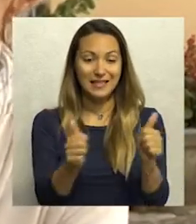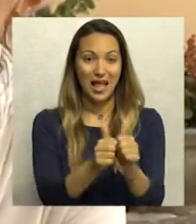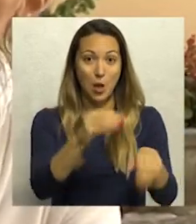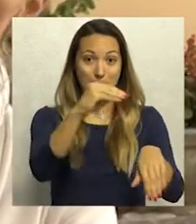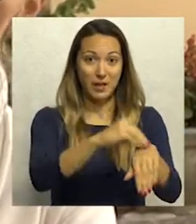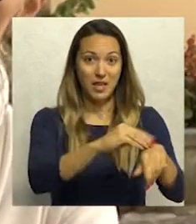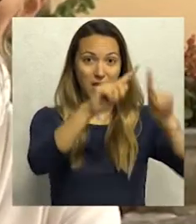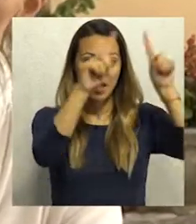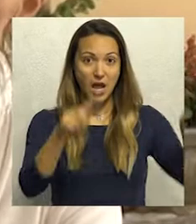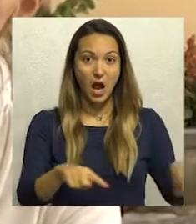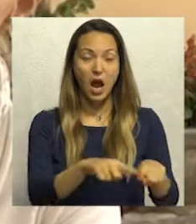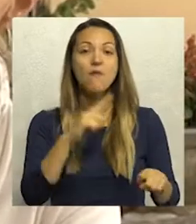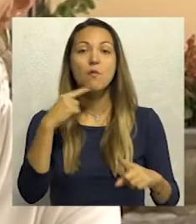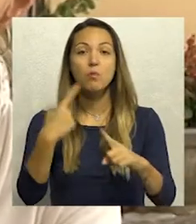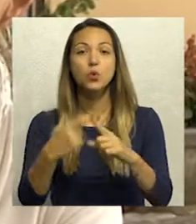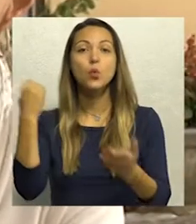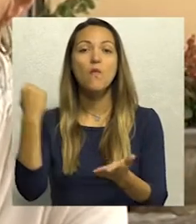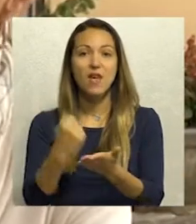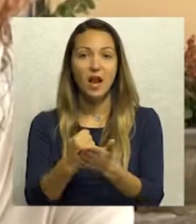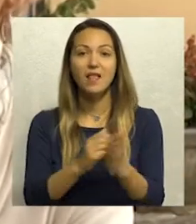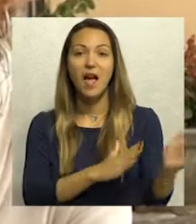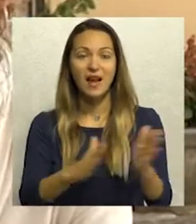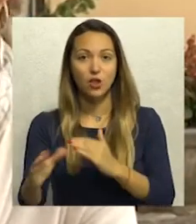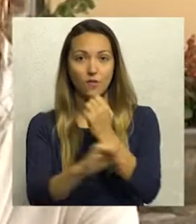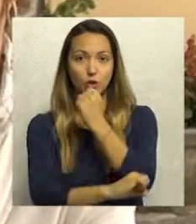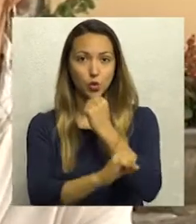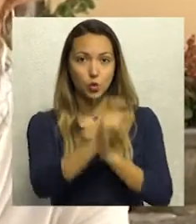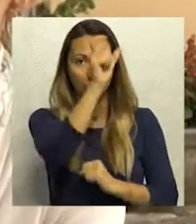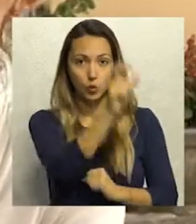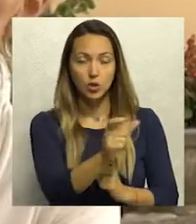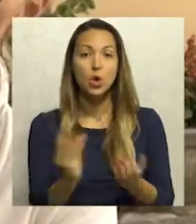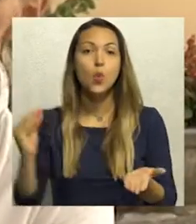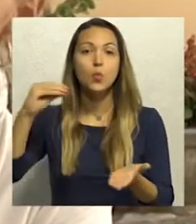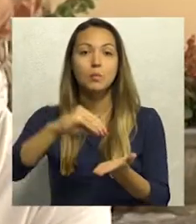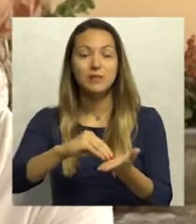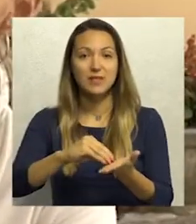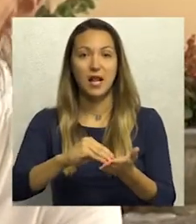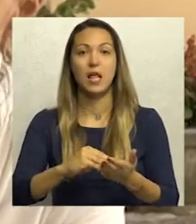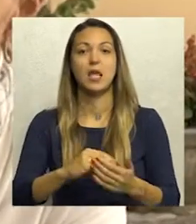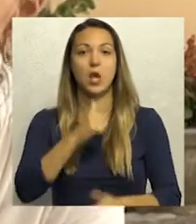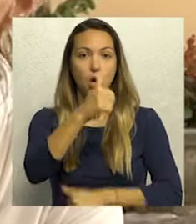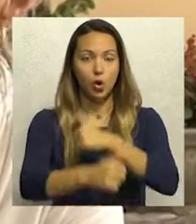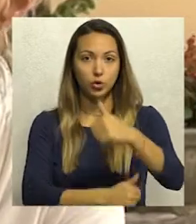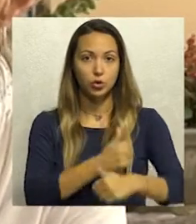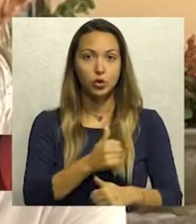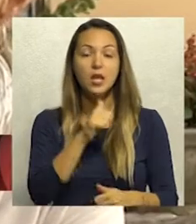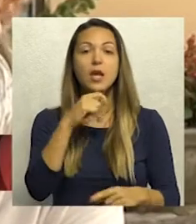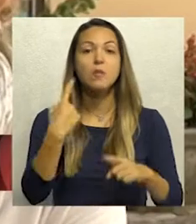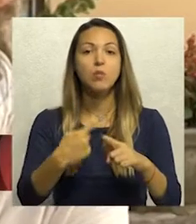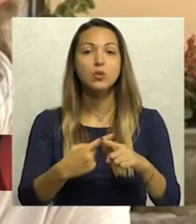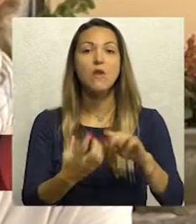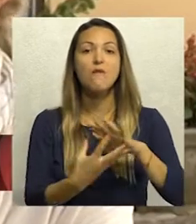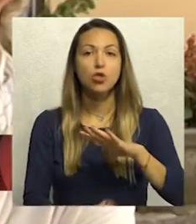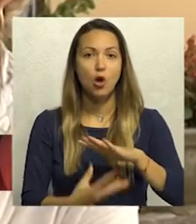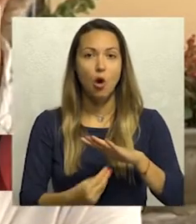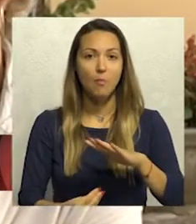potrebno je da prilože uverenje da su redovni studenti, znači da su upisali godinu i fotokopiju indeksa